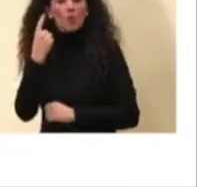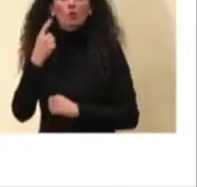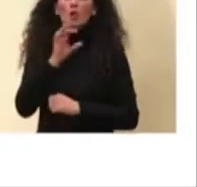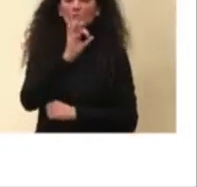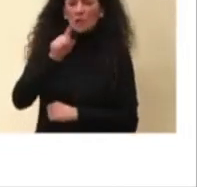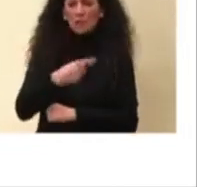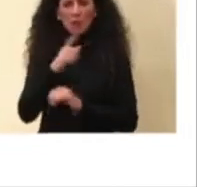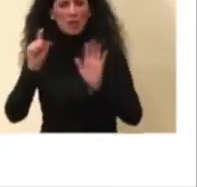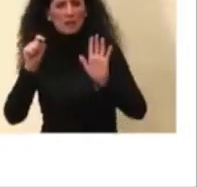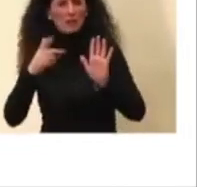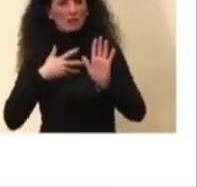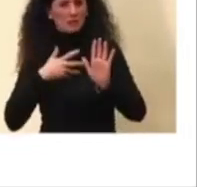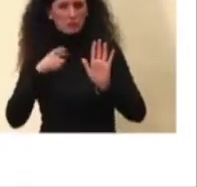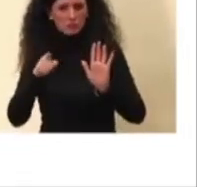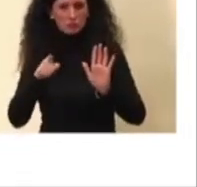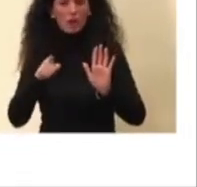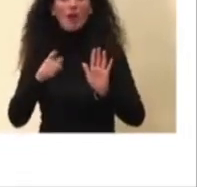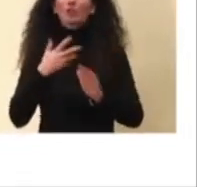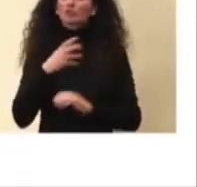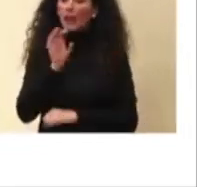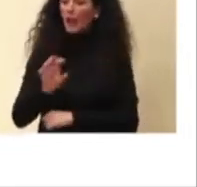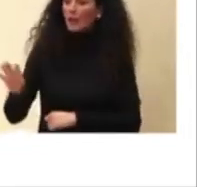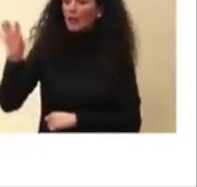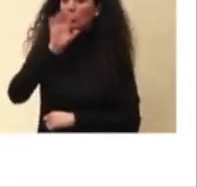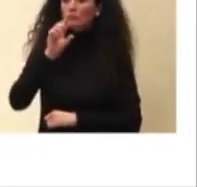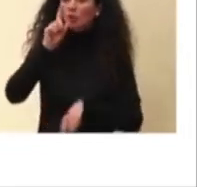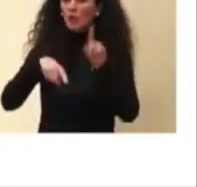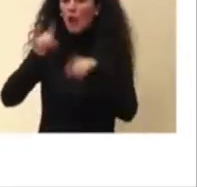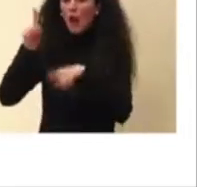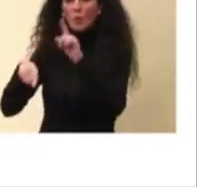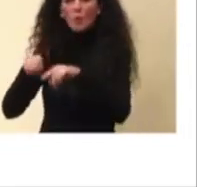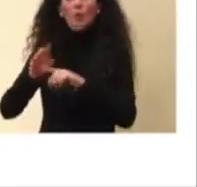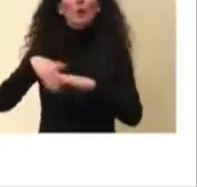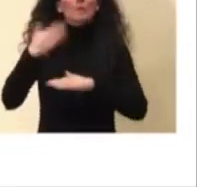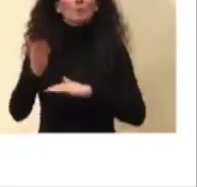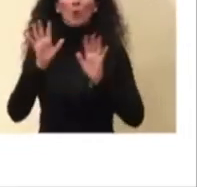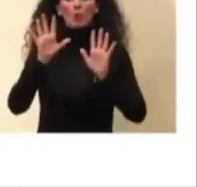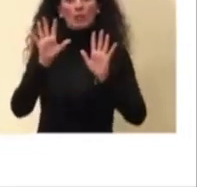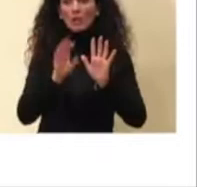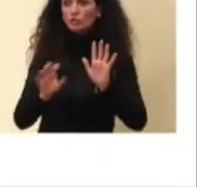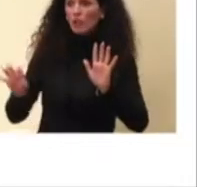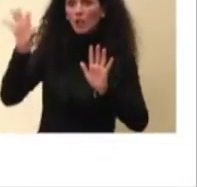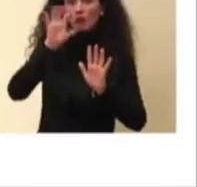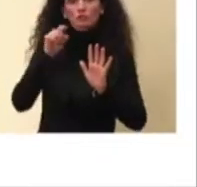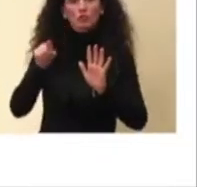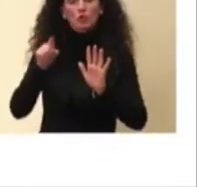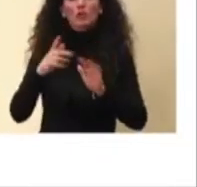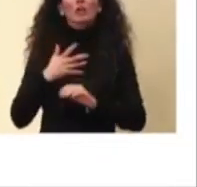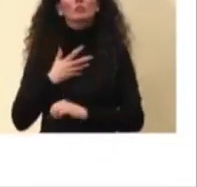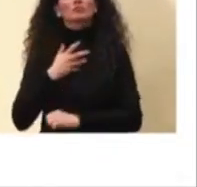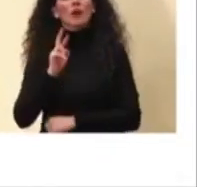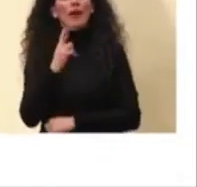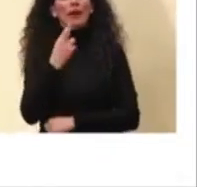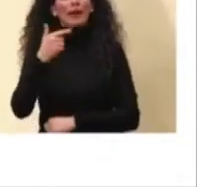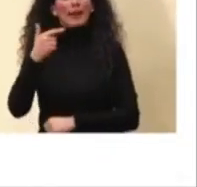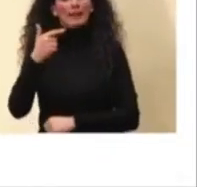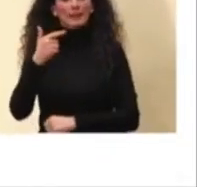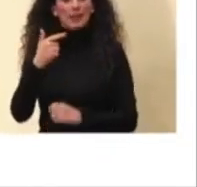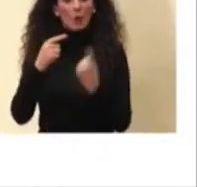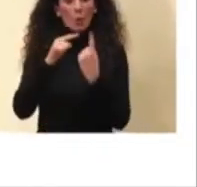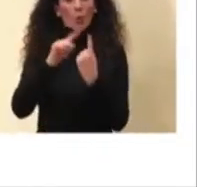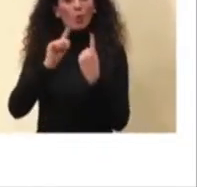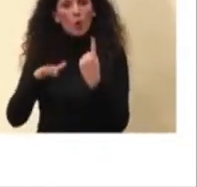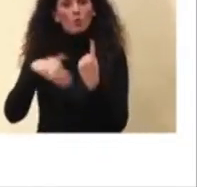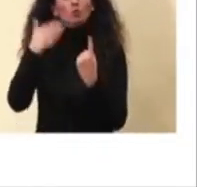sono delle regioni sono più regioni, oltre 10 regioni, che sono 10 regioni con l'RT sopra 1,